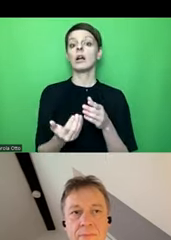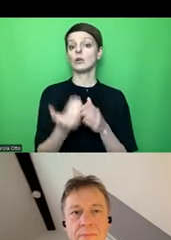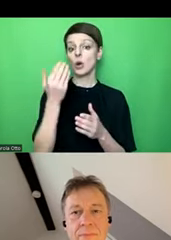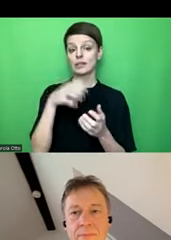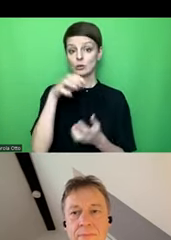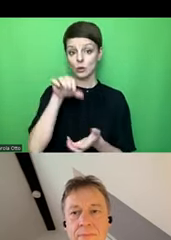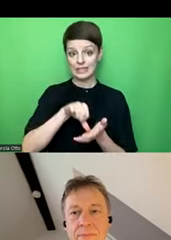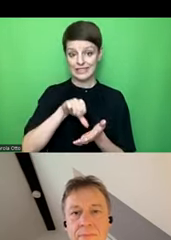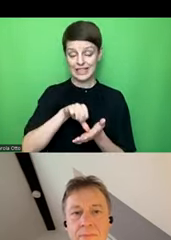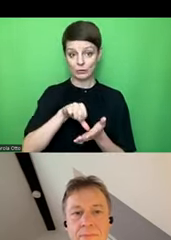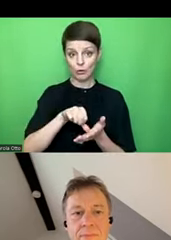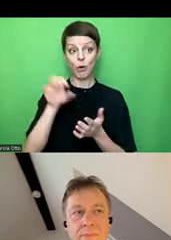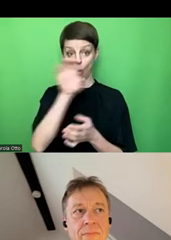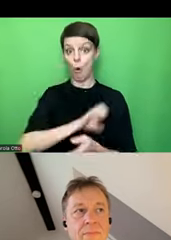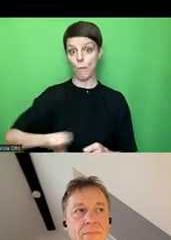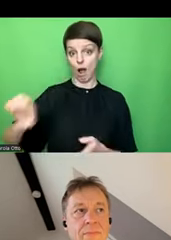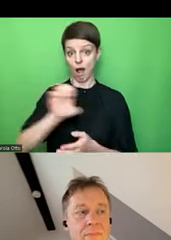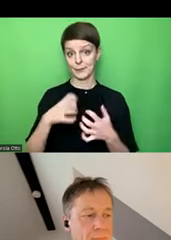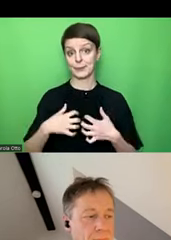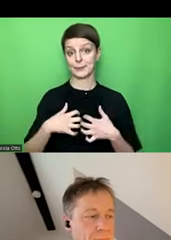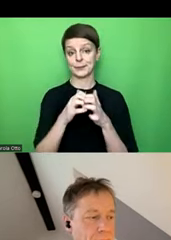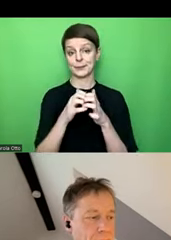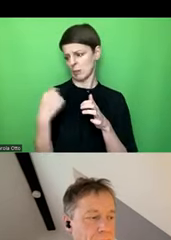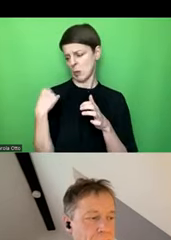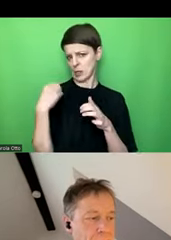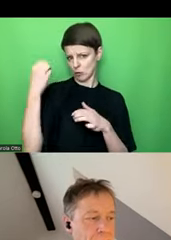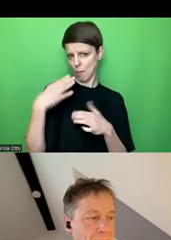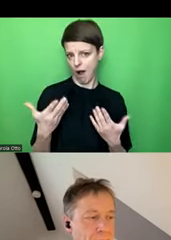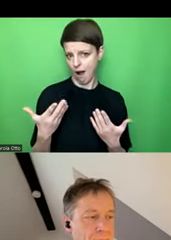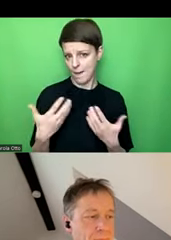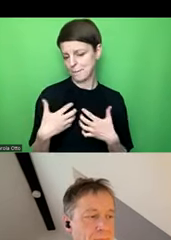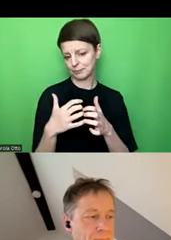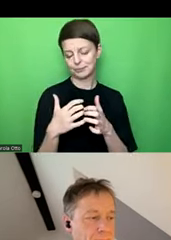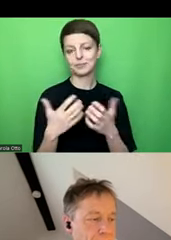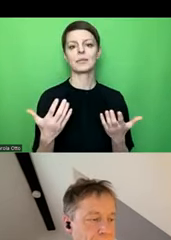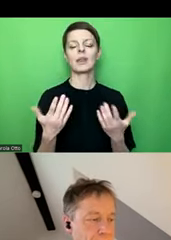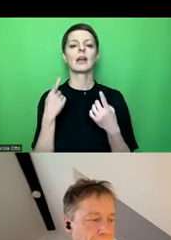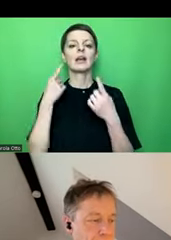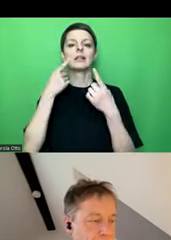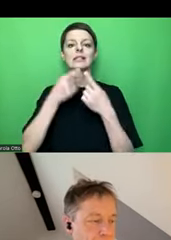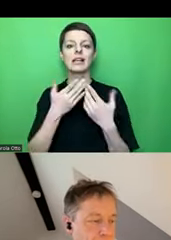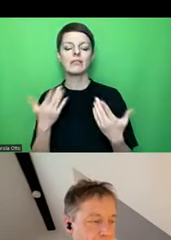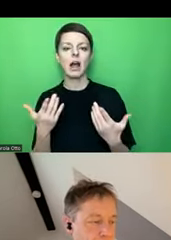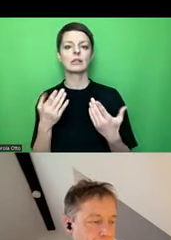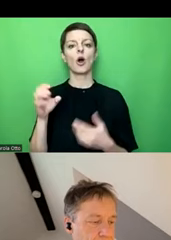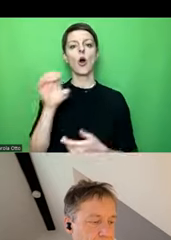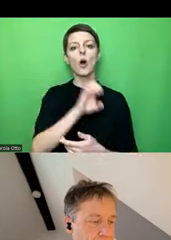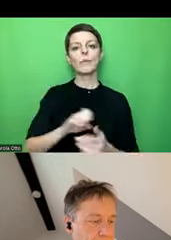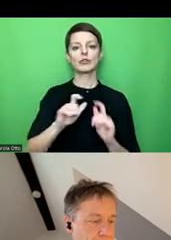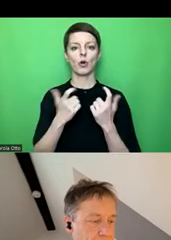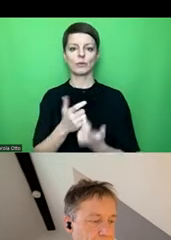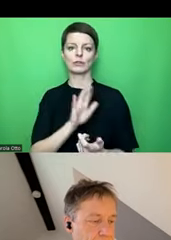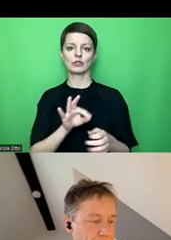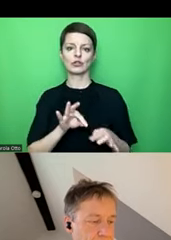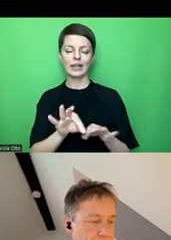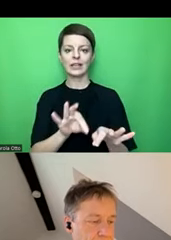europaweit gegründet worden ist in diesem Sommer. Und in dem es darum gehen soll, eben im Rahmen der Strategie der Europäischen Kommission für